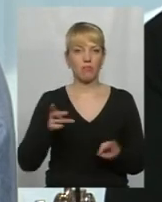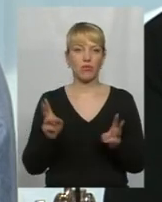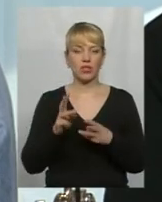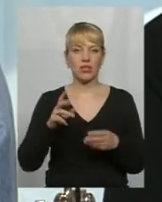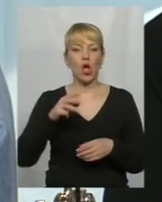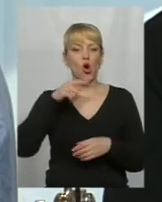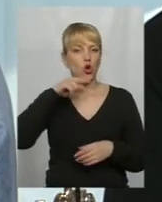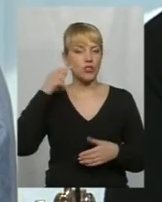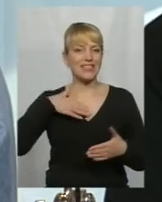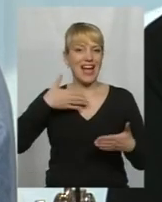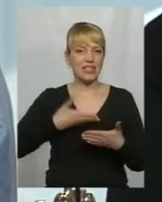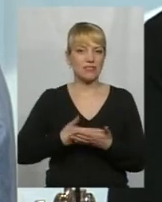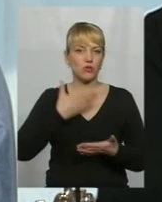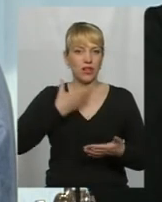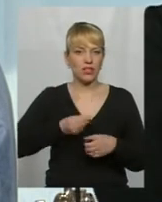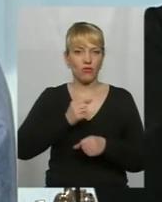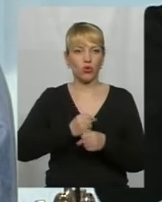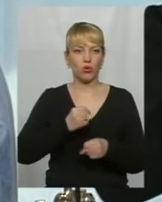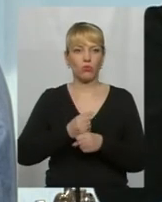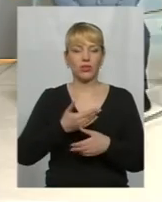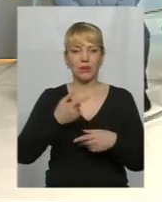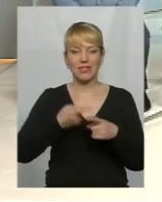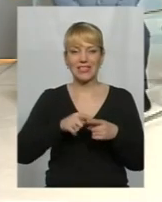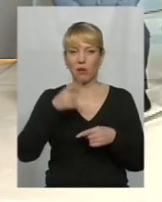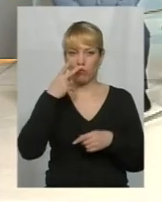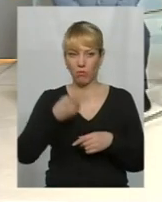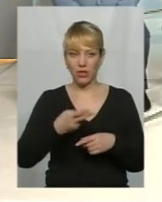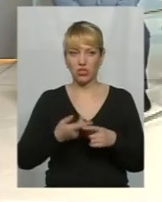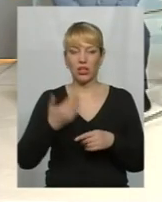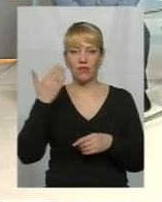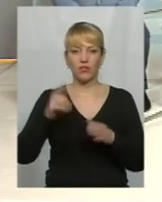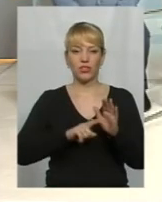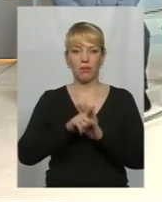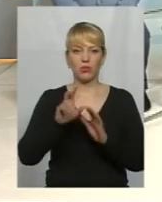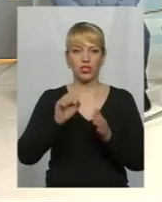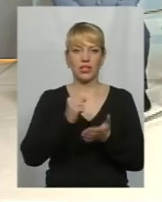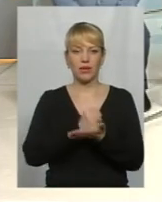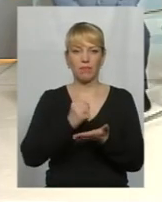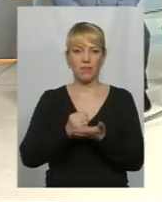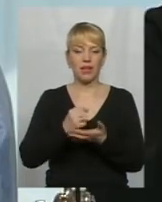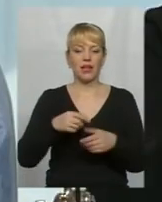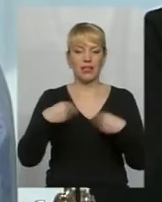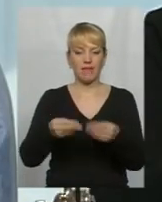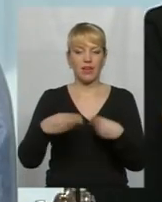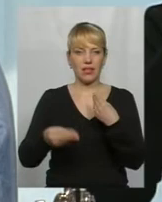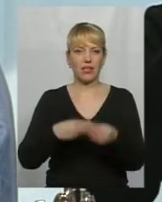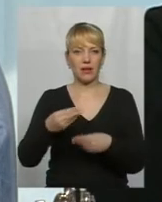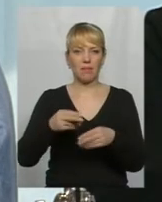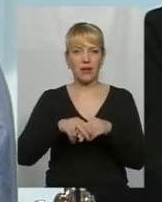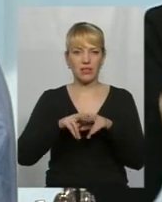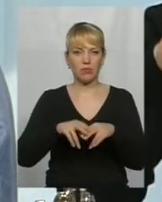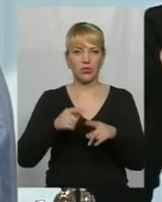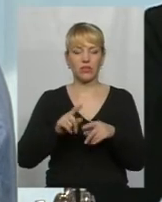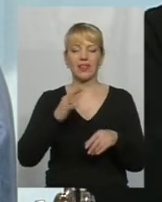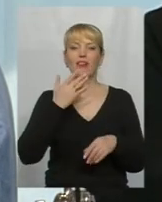активізувала свою роботу, і ми це побачили, значить, вони почали з визнання паспортів. Сьогодні з націоналізацією і